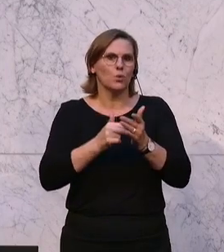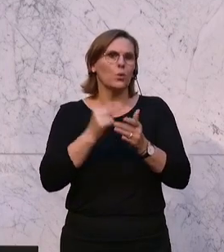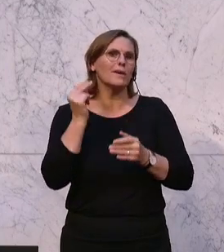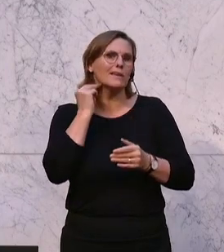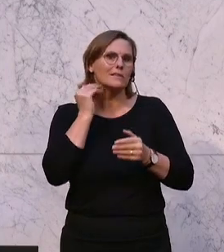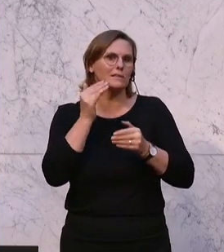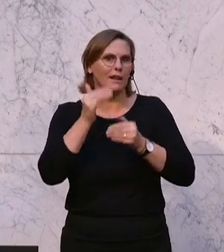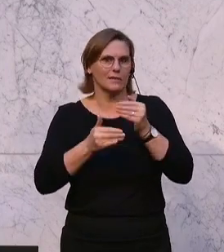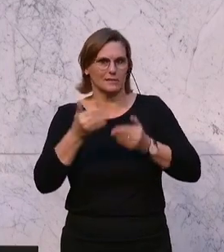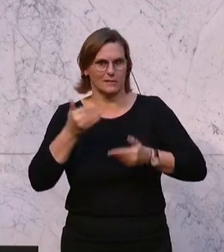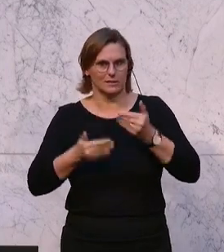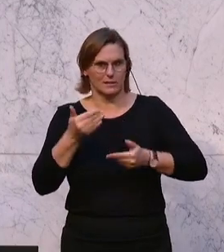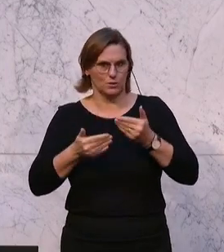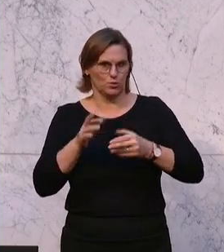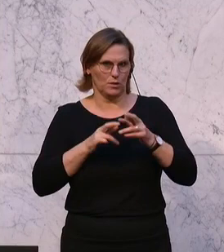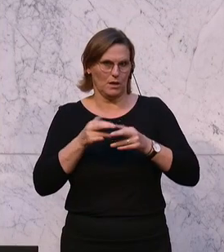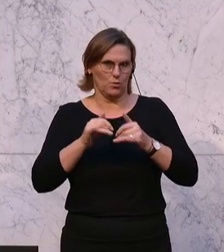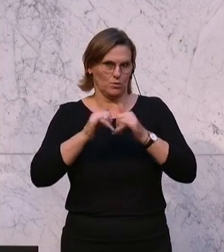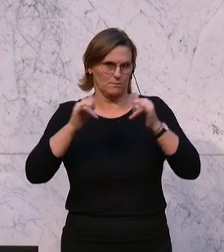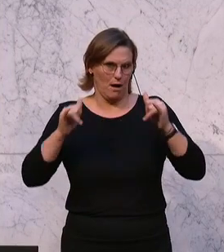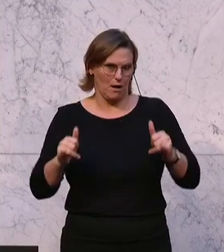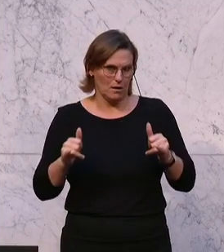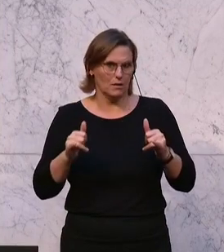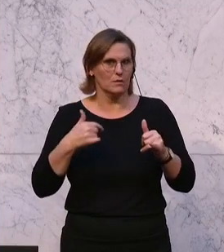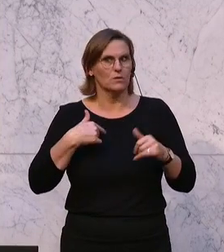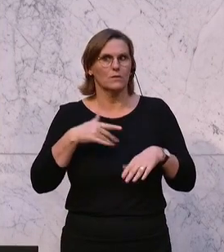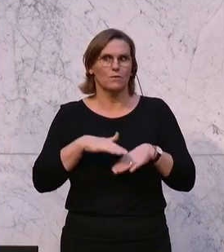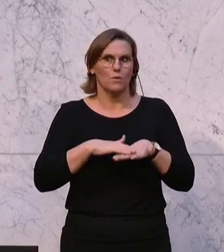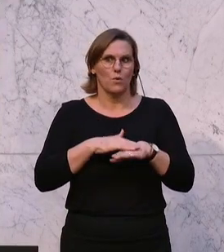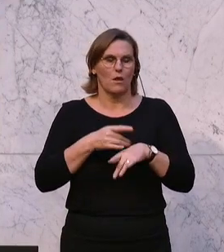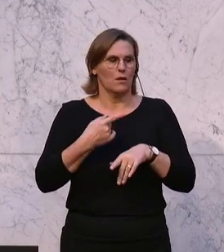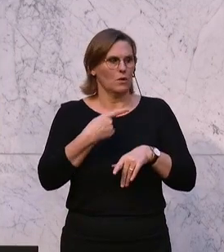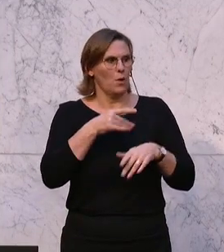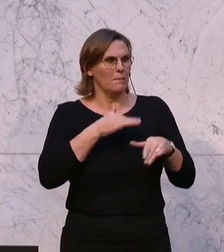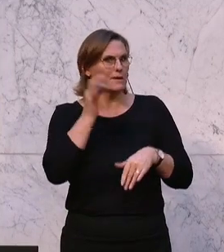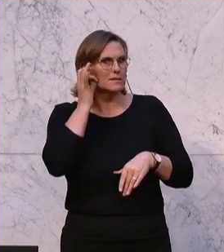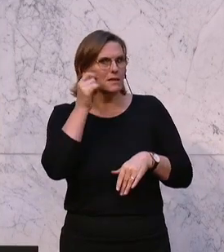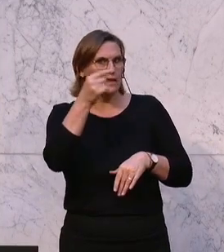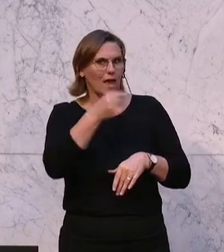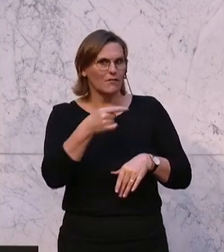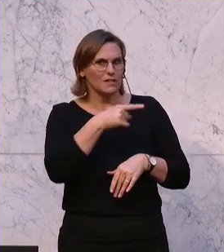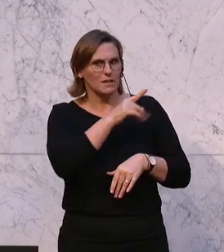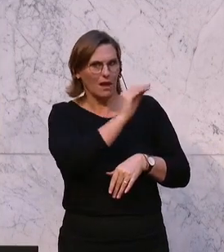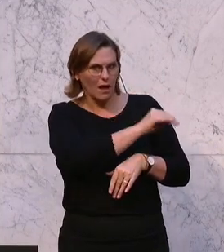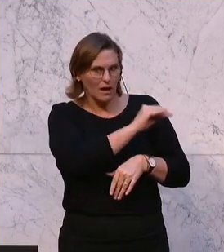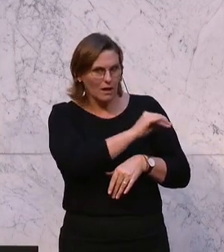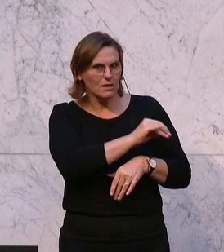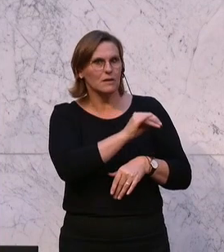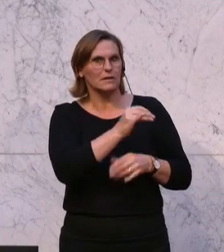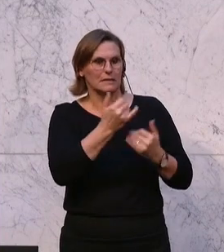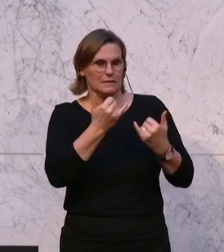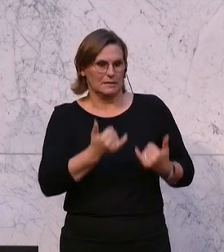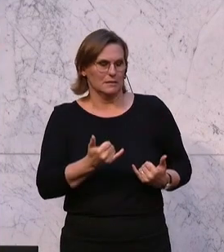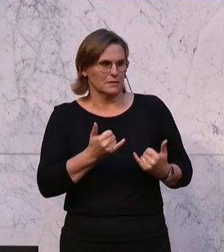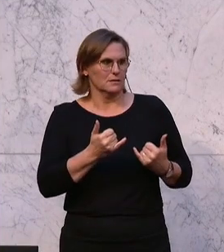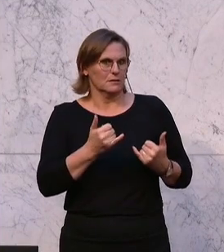auf der Regierungsbank. Ich bin überzeugt davon und gerade in Richtung der Ministerin Gewessler, was ihre Gegenwärter dafür